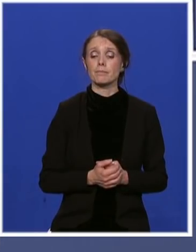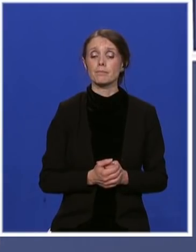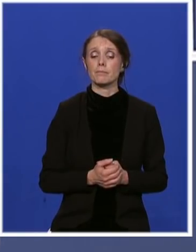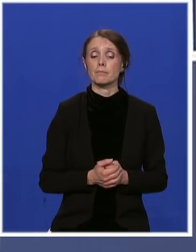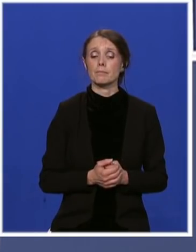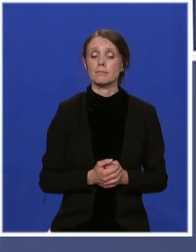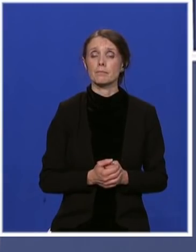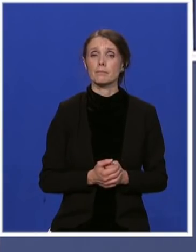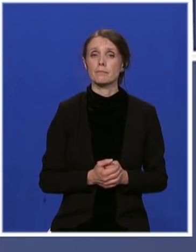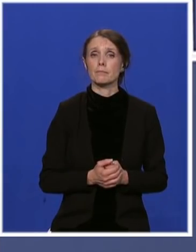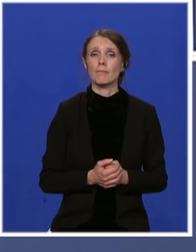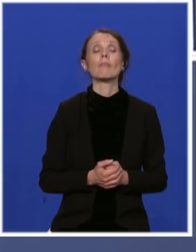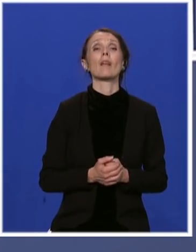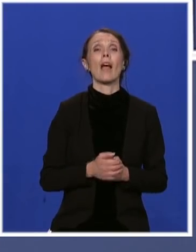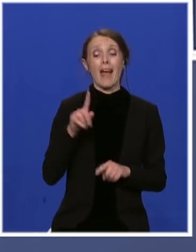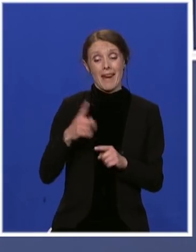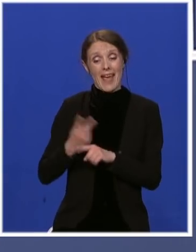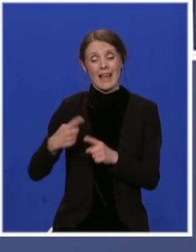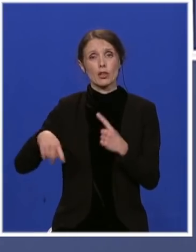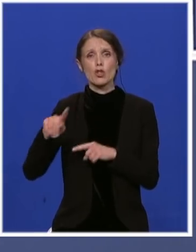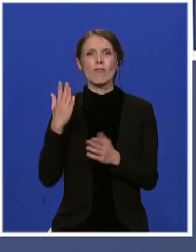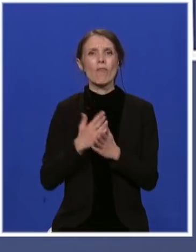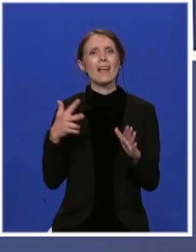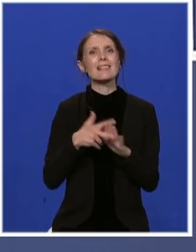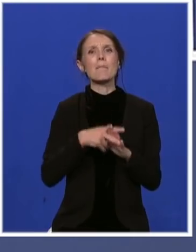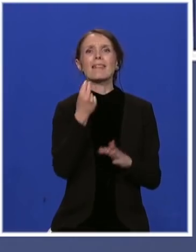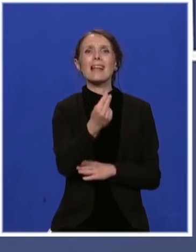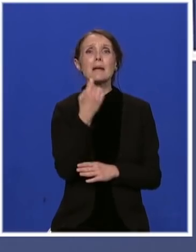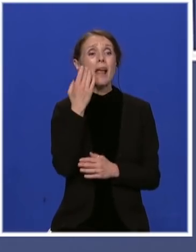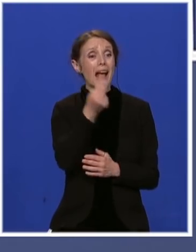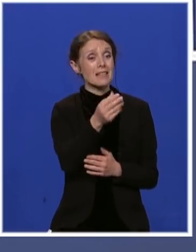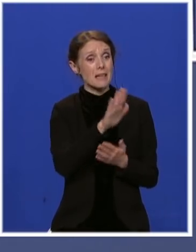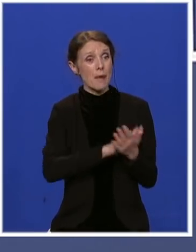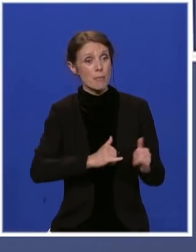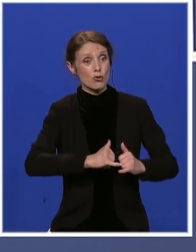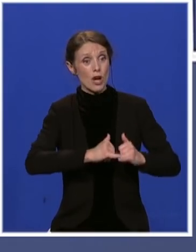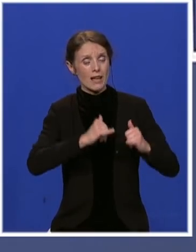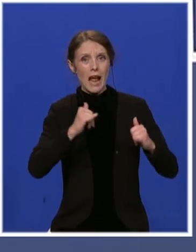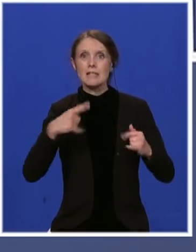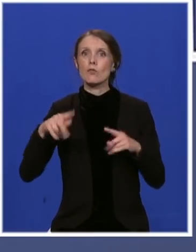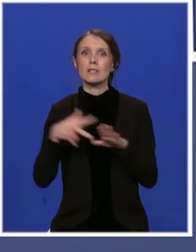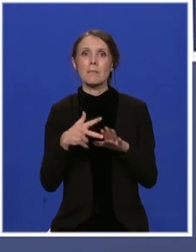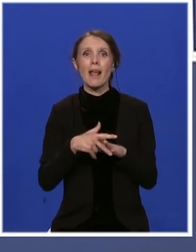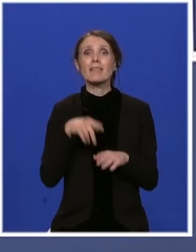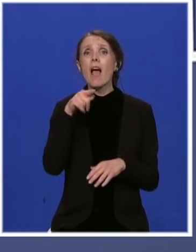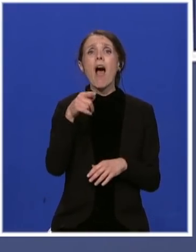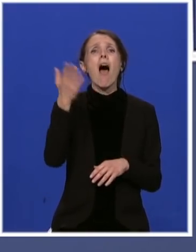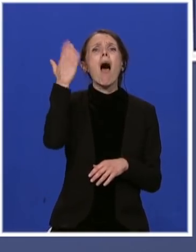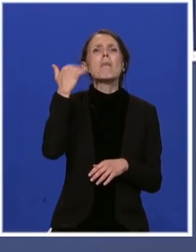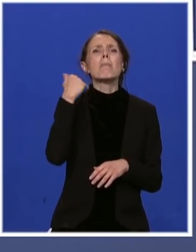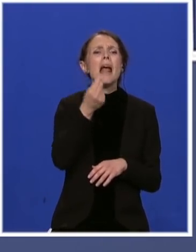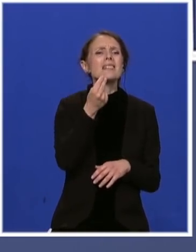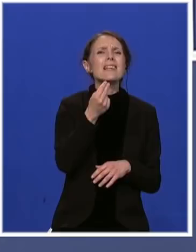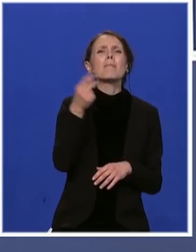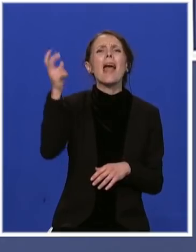nekima kada krene da snaži. Niko nije imao šta da kaže za Srbiju kada smo imali 150 evra nižu prosječnu